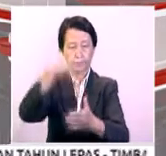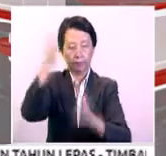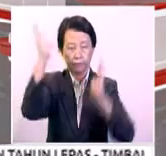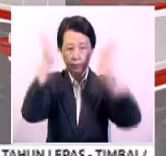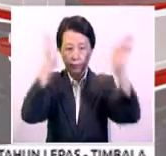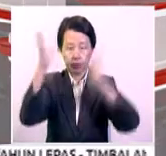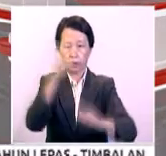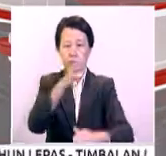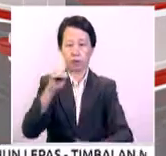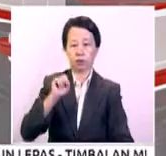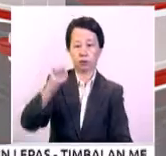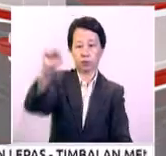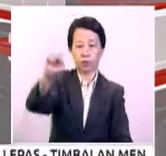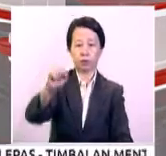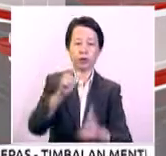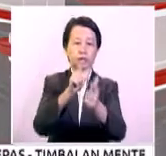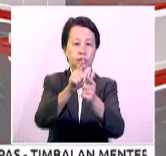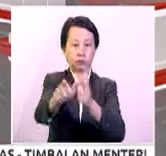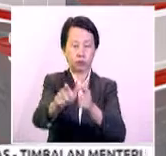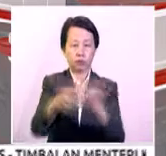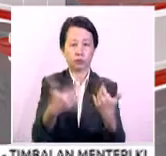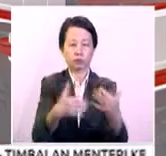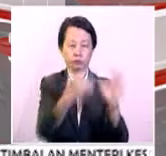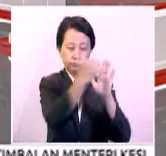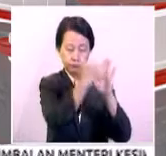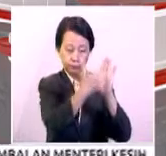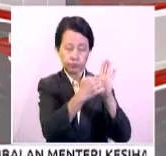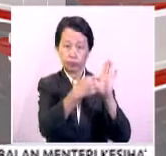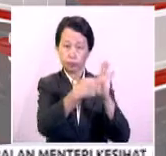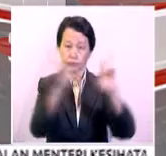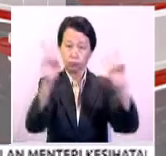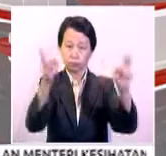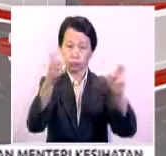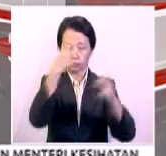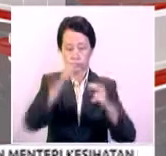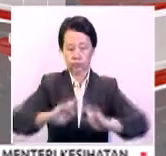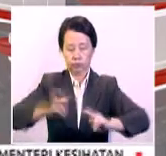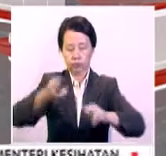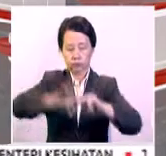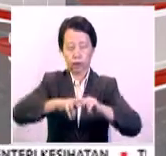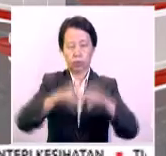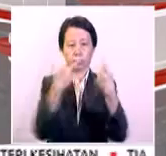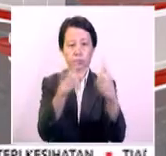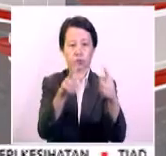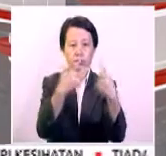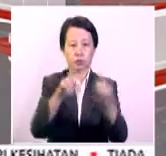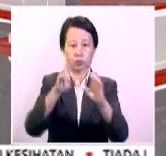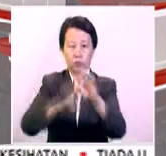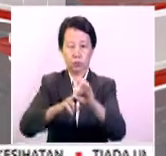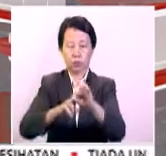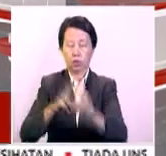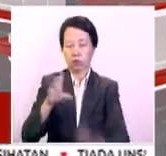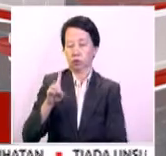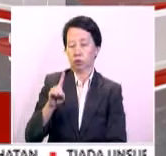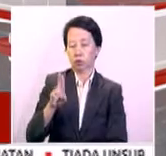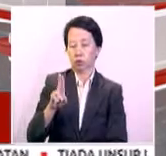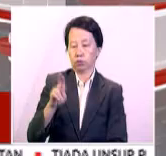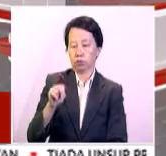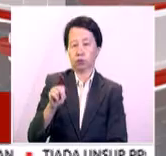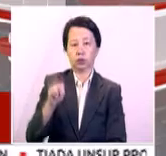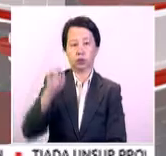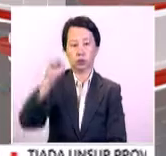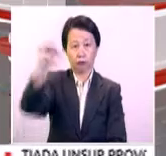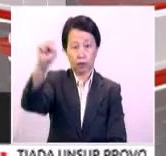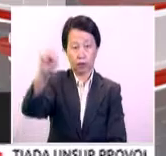negeri Sabah diluluskan. Antara kandungan utama usul tersebut bagi menambah 13 kerusi Dewan Undangan Negeri